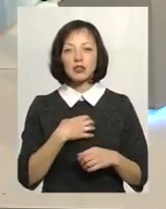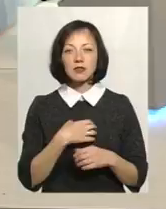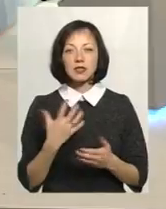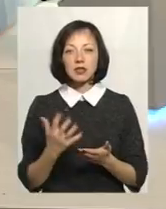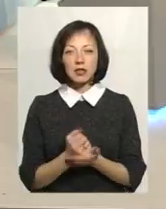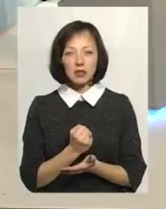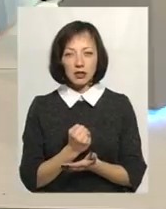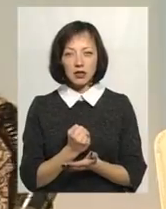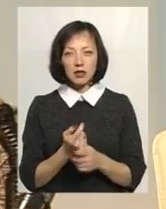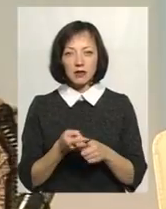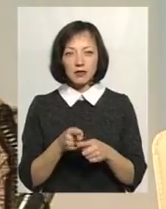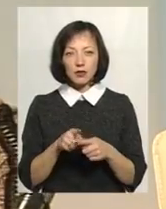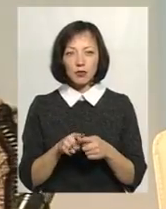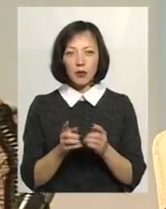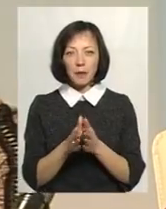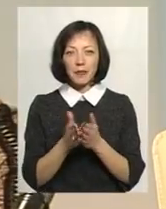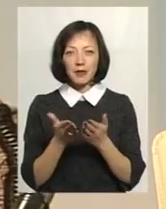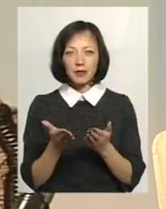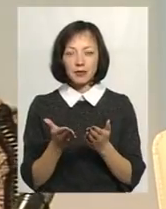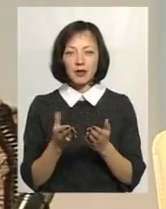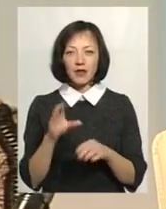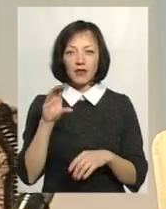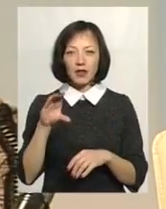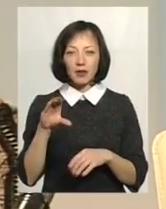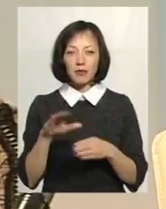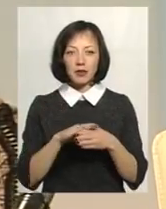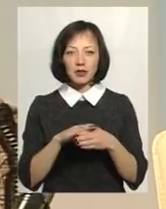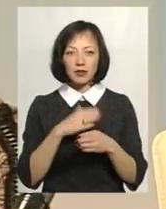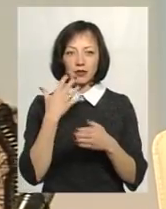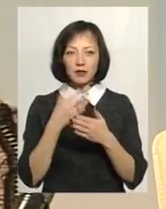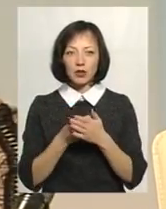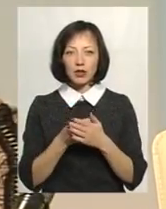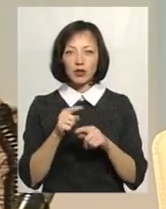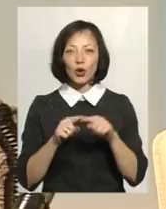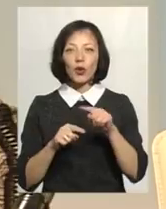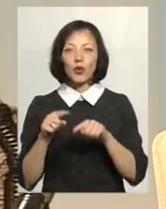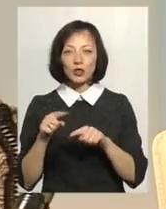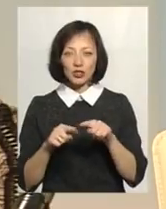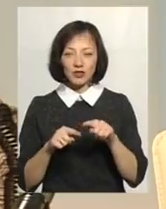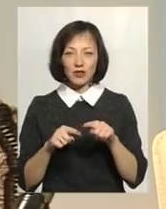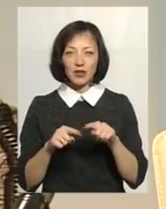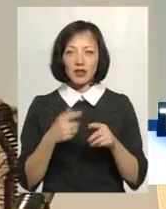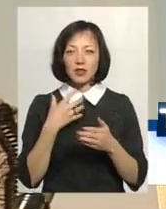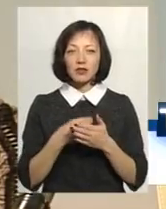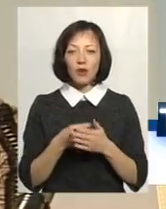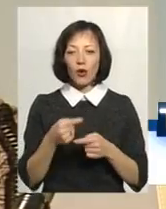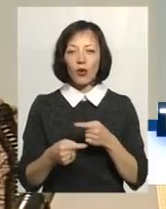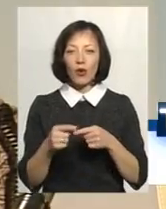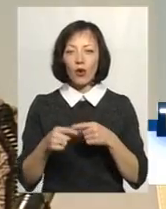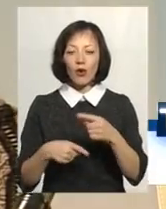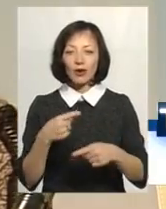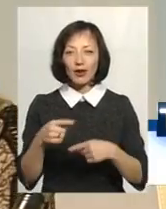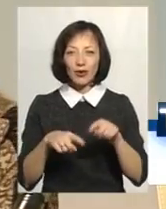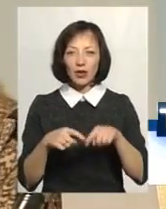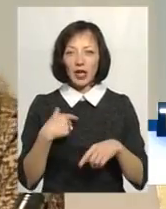знайти у цьому підручнику, у великому томі, прізвище своїх якихось родичів, свого роду. Бо, наприклад,